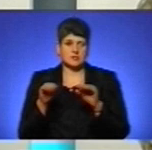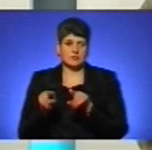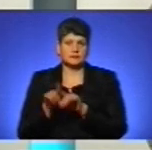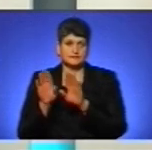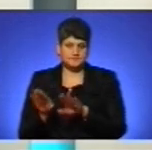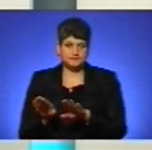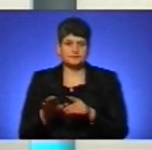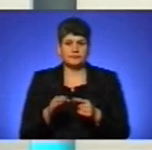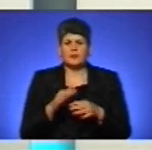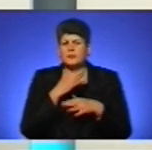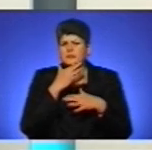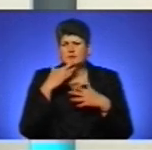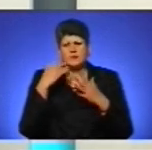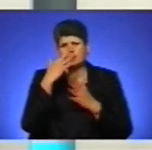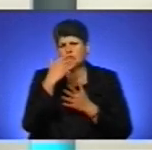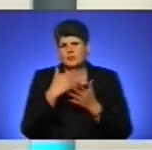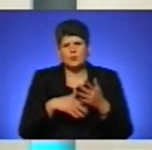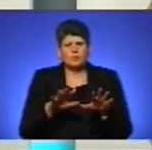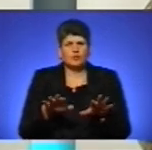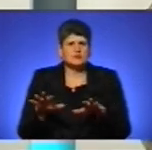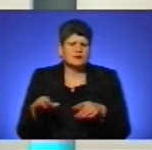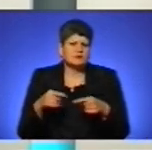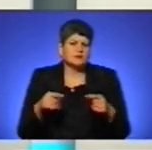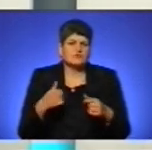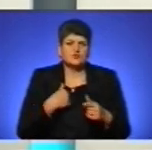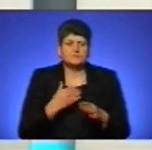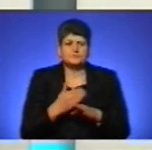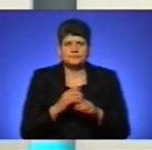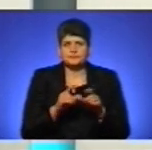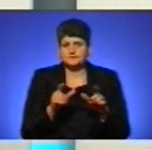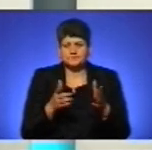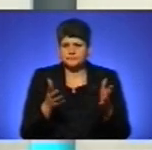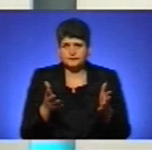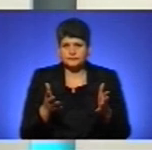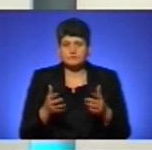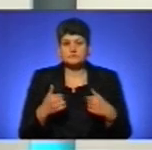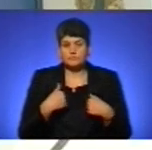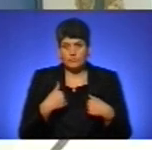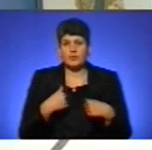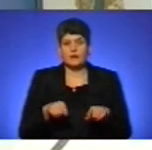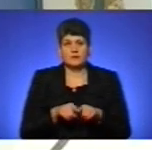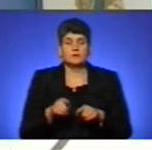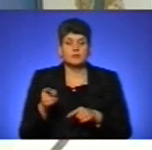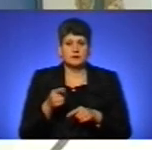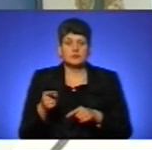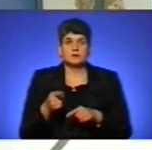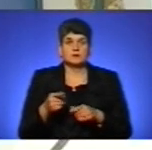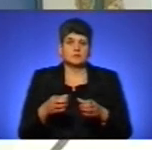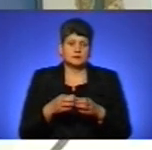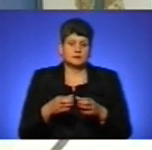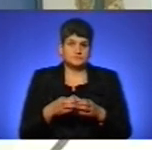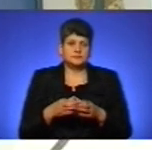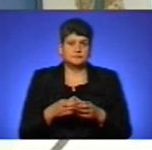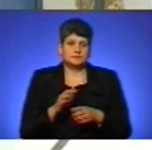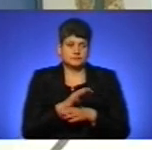Безліч посад в різних військових частинах, в тому числі і в нашій Тернопільській артістській бригаді, я думаю, Сергій